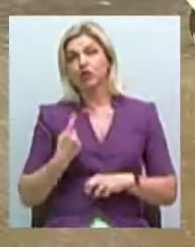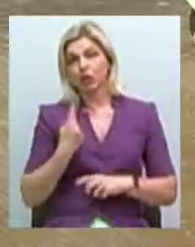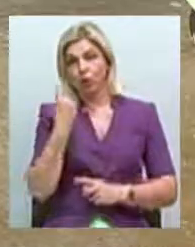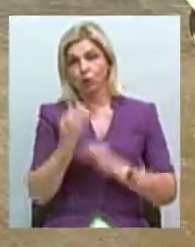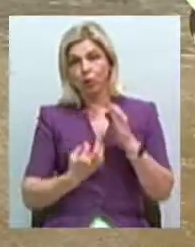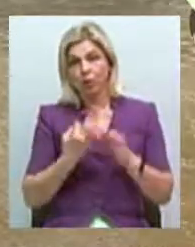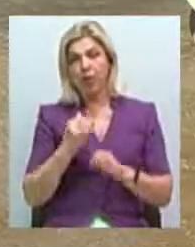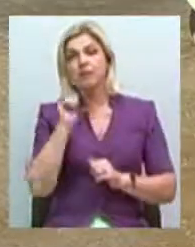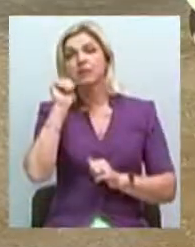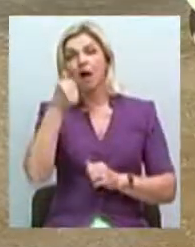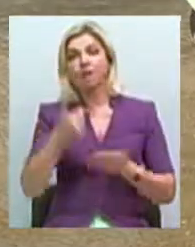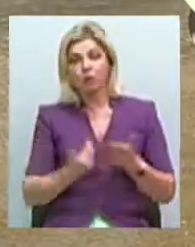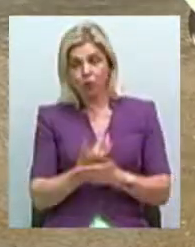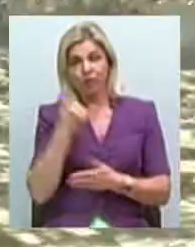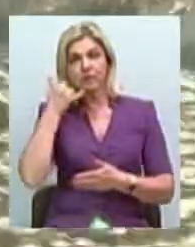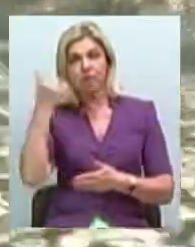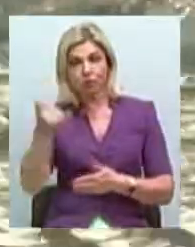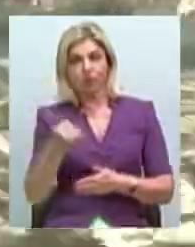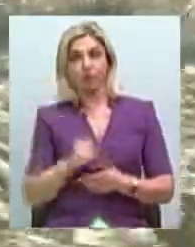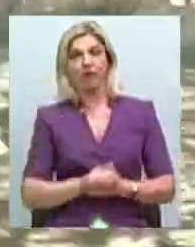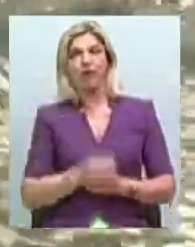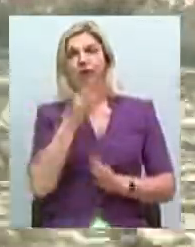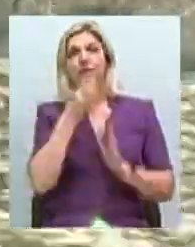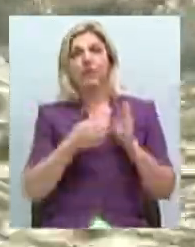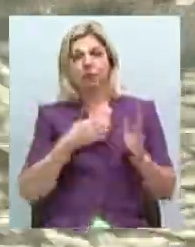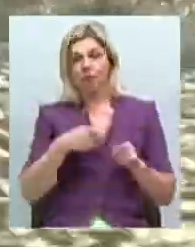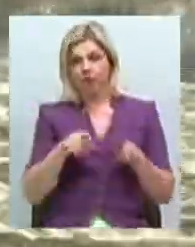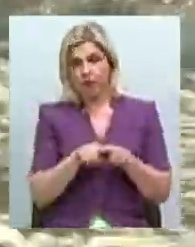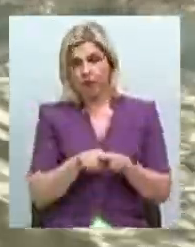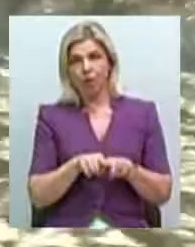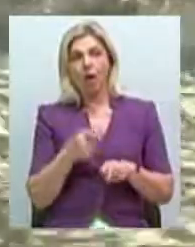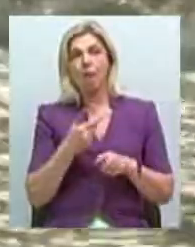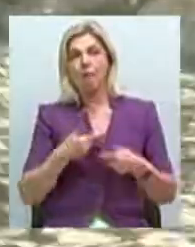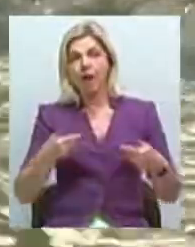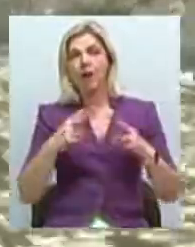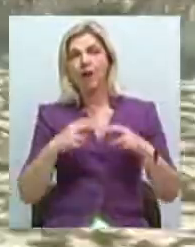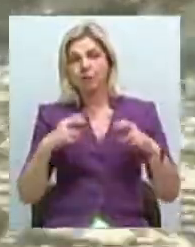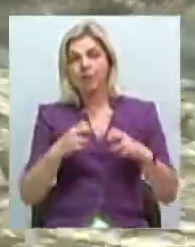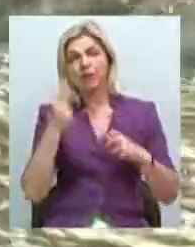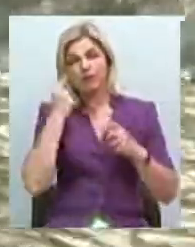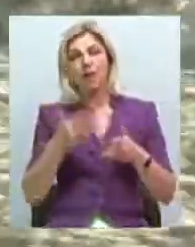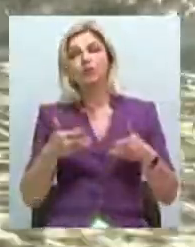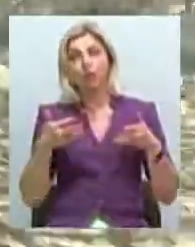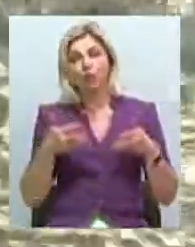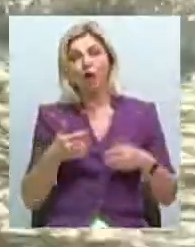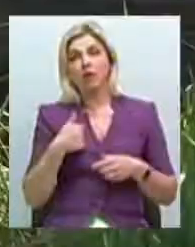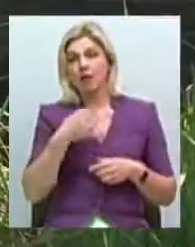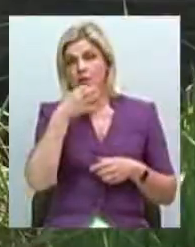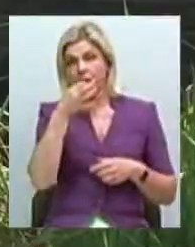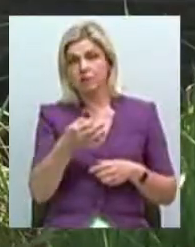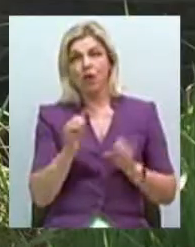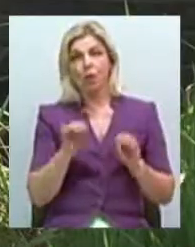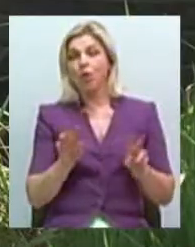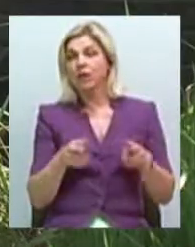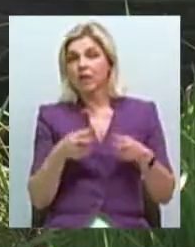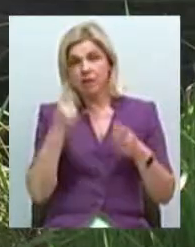наступного ранку знову зателефонував туди. Відповідь була такою ж – ми розбираємося, з'ясовуємо. Я сказав, що може не треба